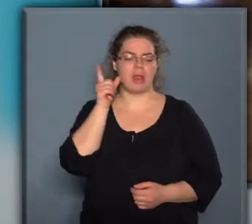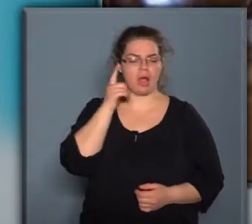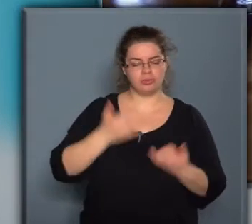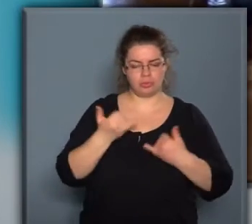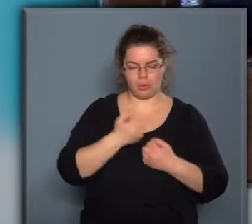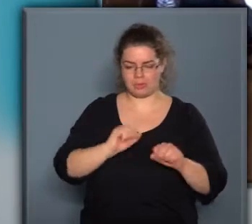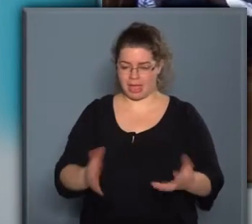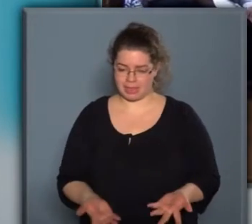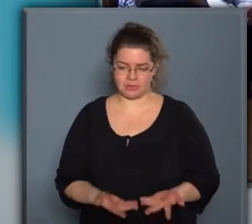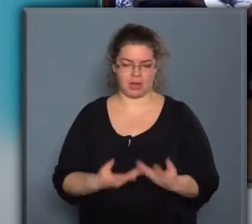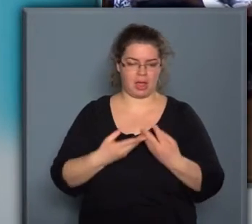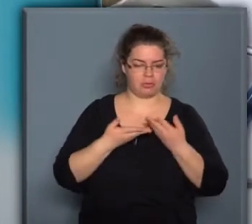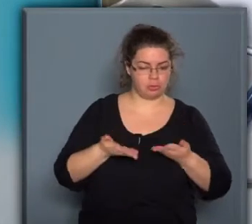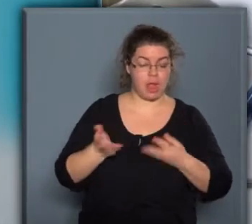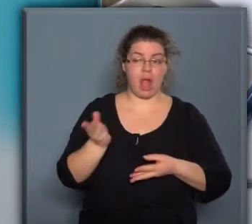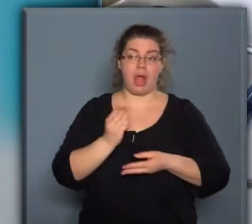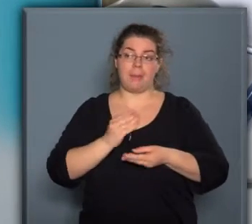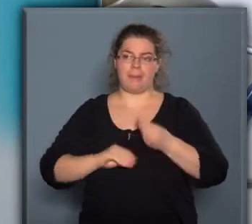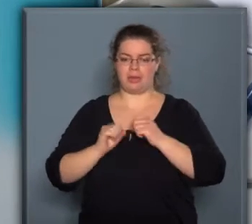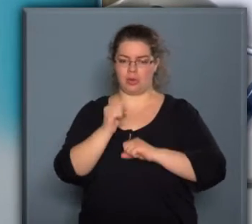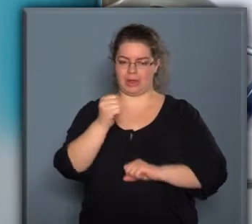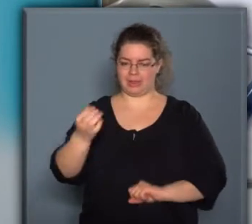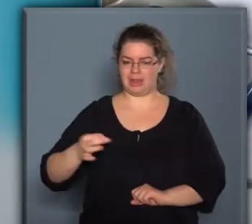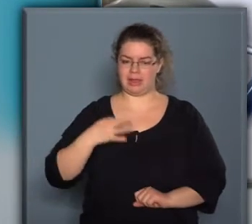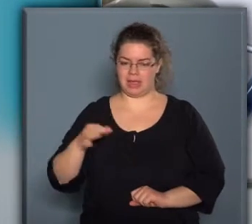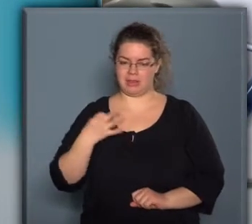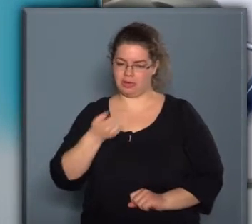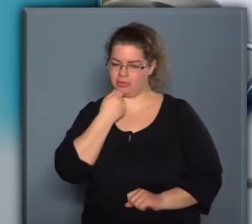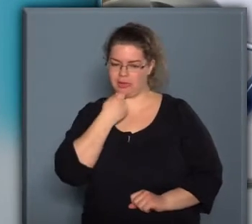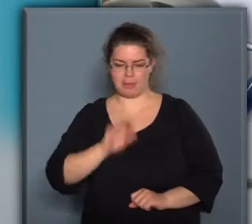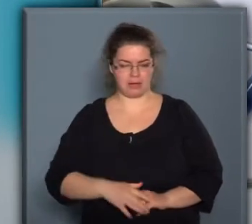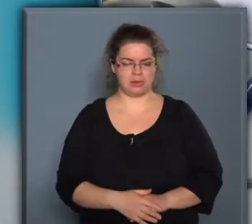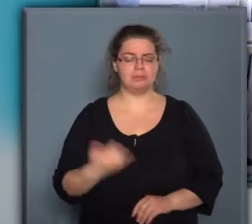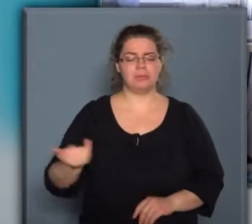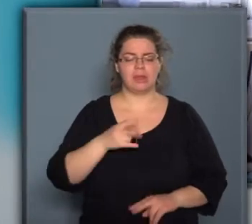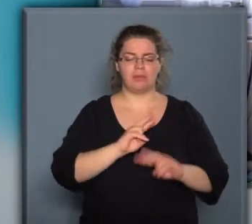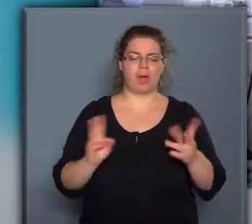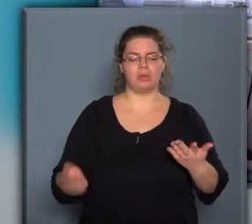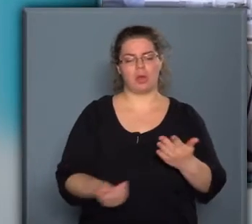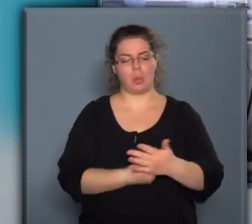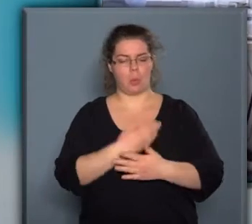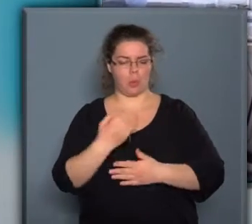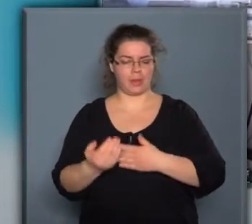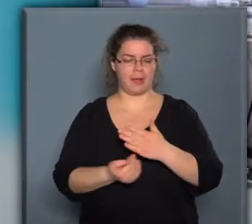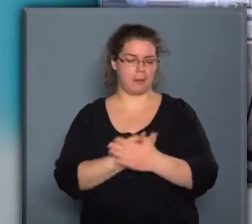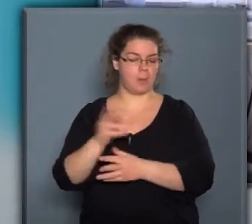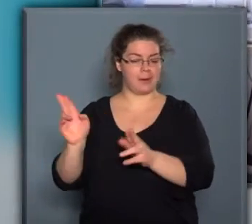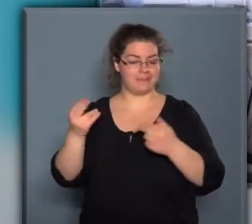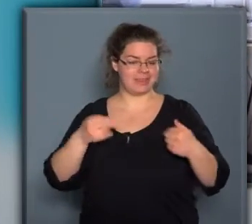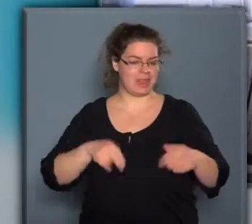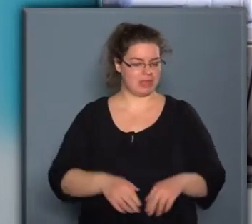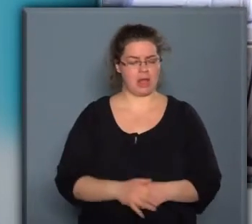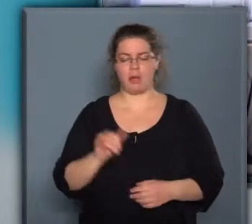finomságokat, mert egyre inkább törekszenek az egészségesebb táplálkozásra. Mindig vannak újak, mindig vannak visszatérők,